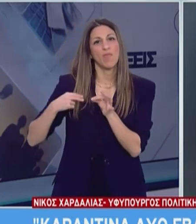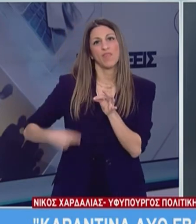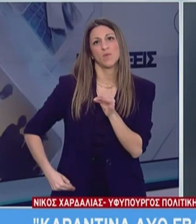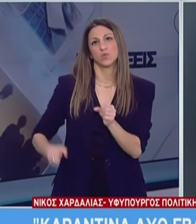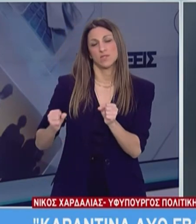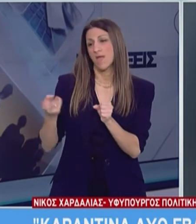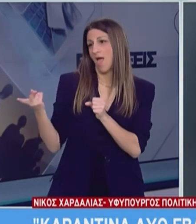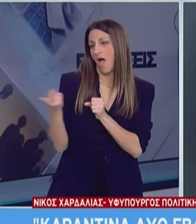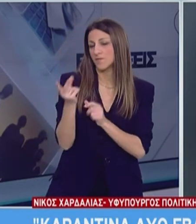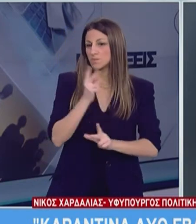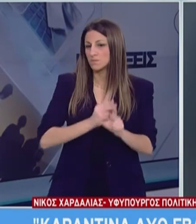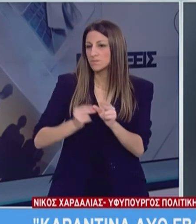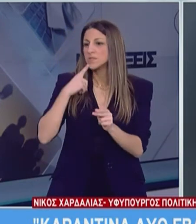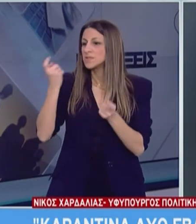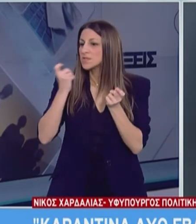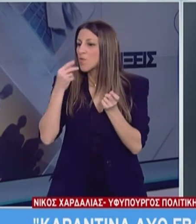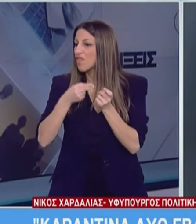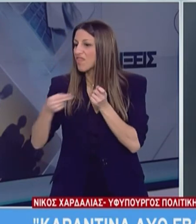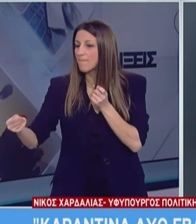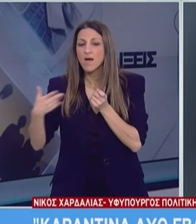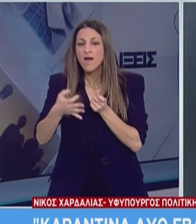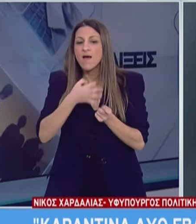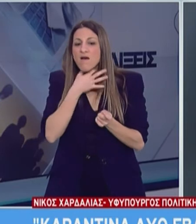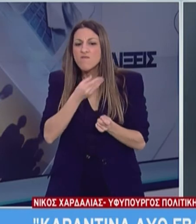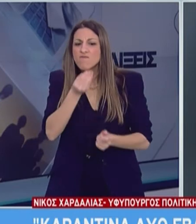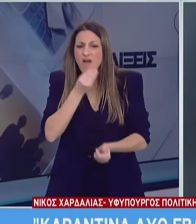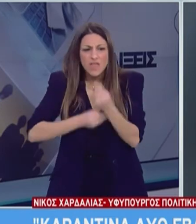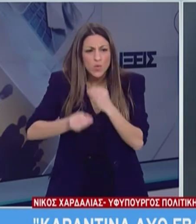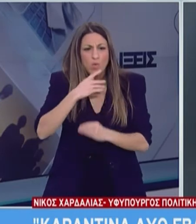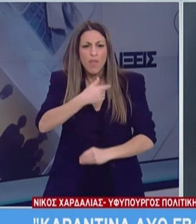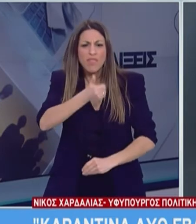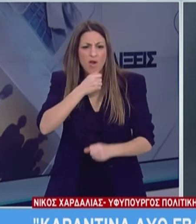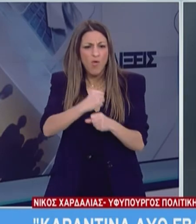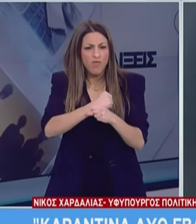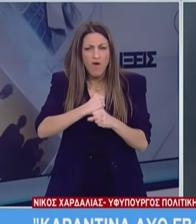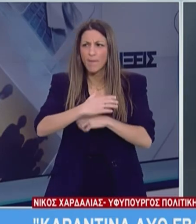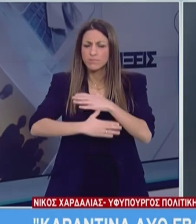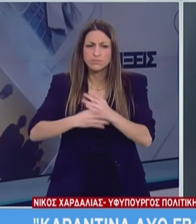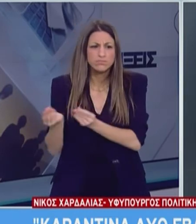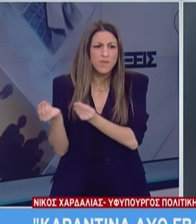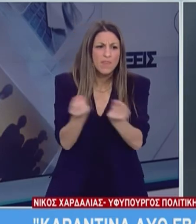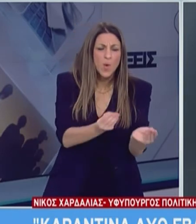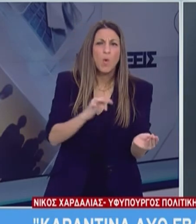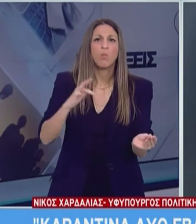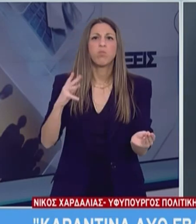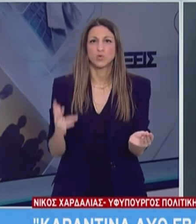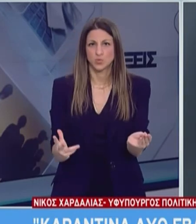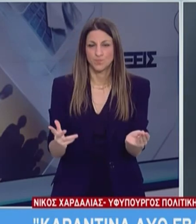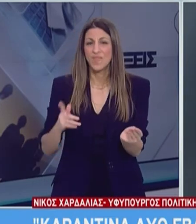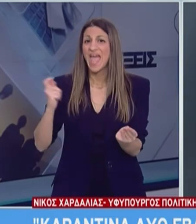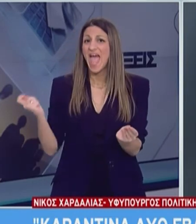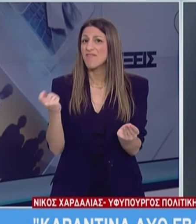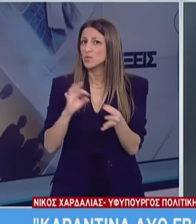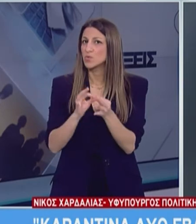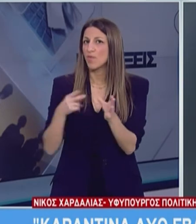φροντίσουν για την κάλυψη των βασικών αναγκών των φιλοξενωμένων στη δομή σε θέματα σύστησης και σε θέματα υγειονομικής παιδίθαλψης. Ο ΕΟΔΗ ήδη